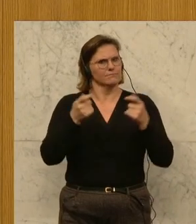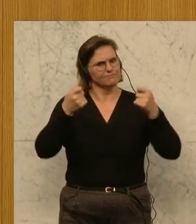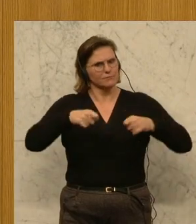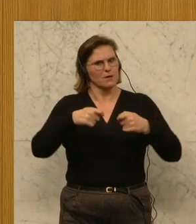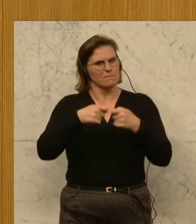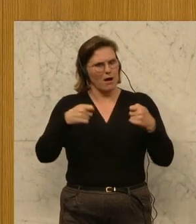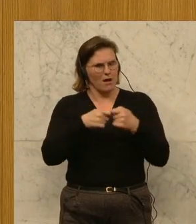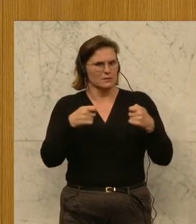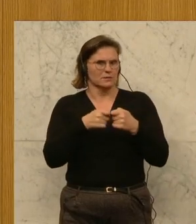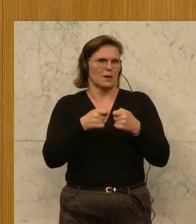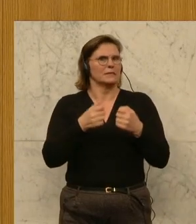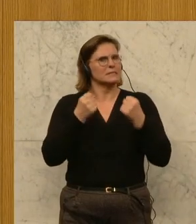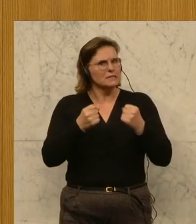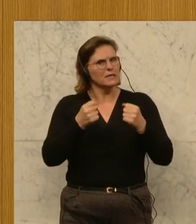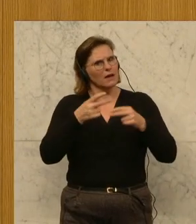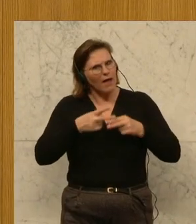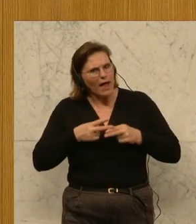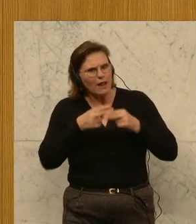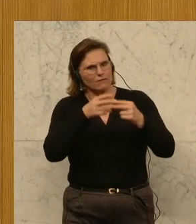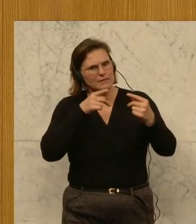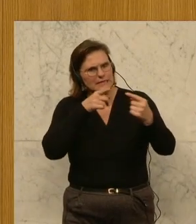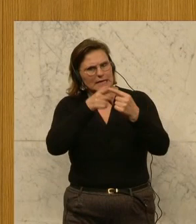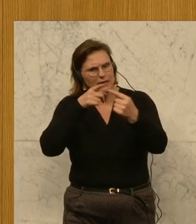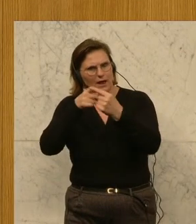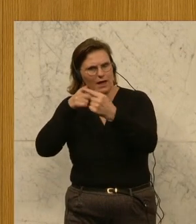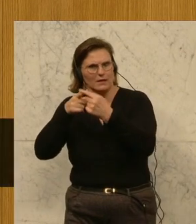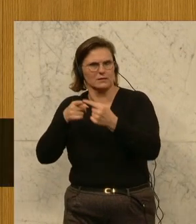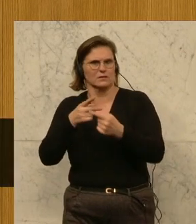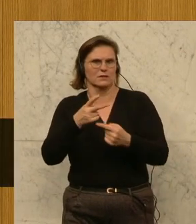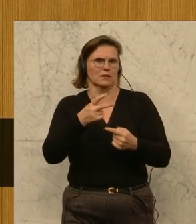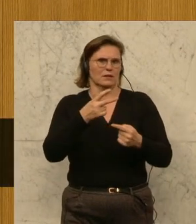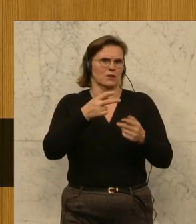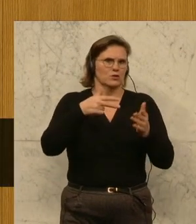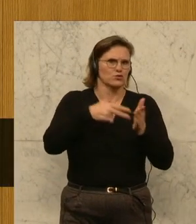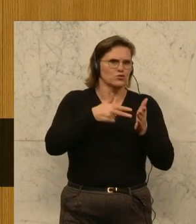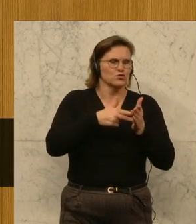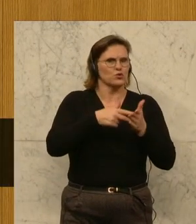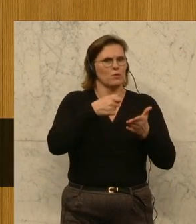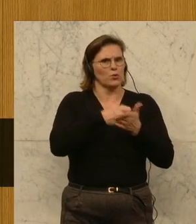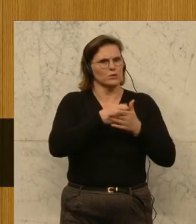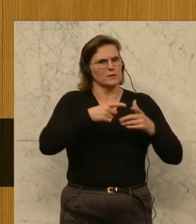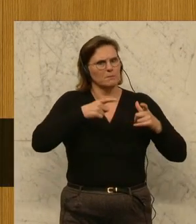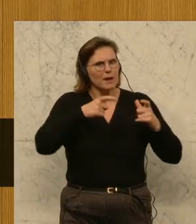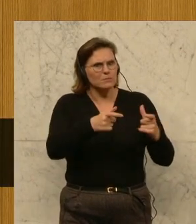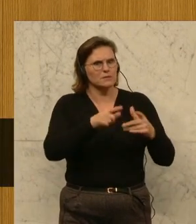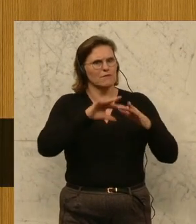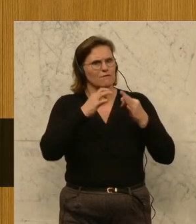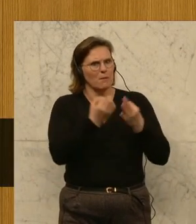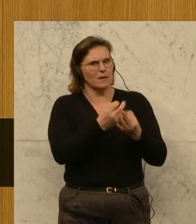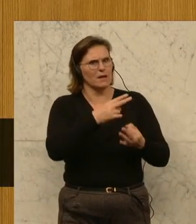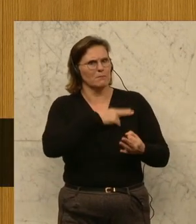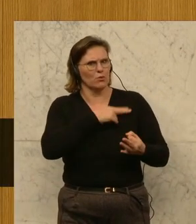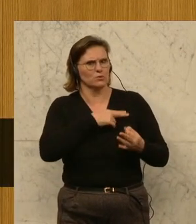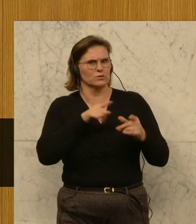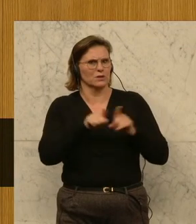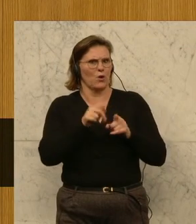Hilfen tun dies sicher. Die helfen direkt den Haushalten, Stromkostenbremse, Klimabonus, der Familienbonus, Abschaffung der kalten Progression,